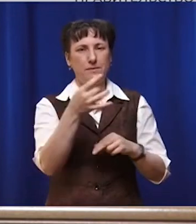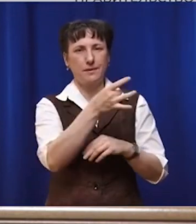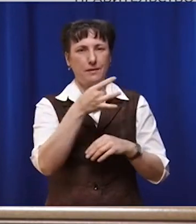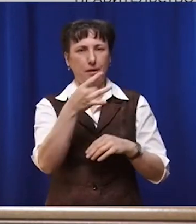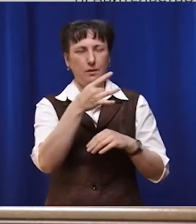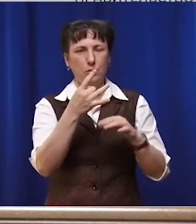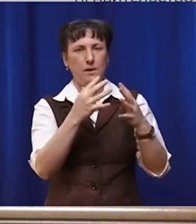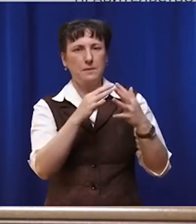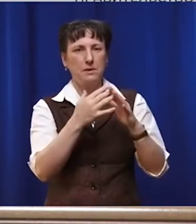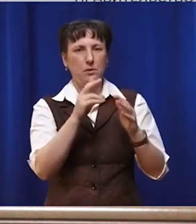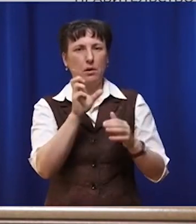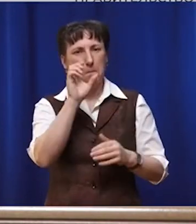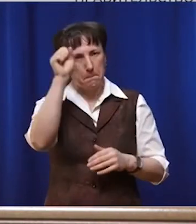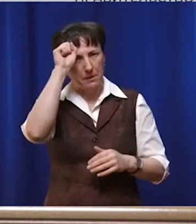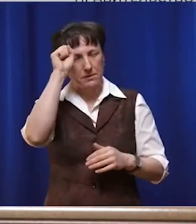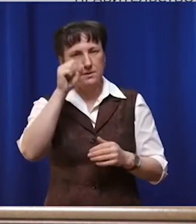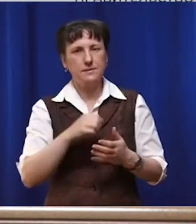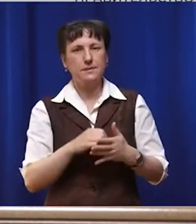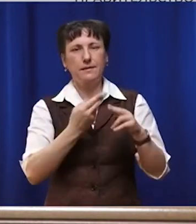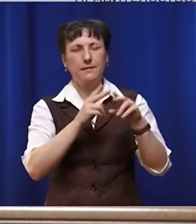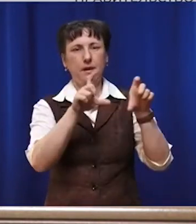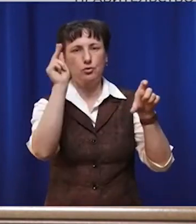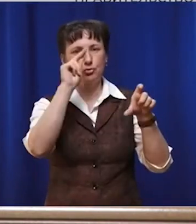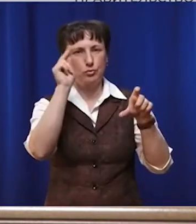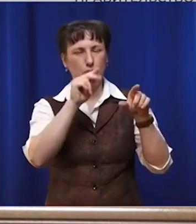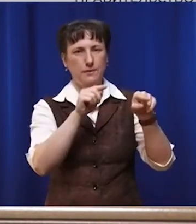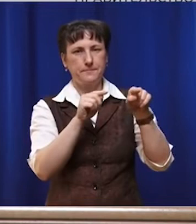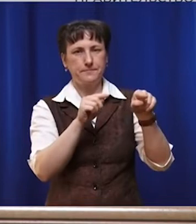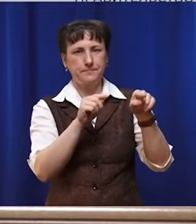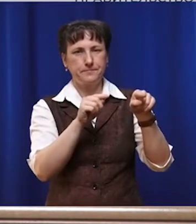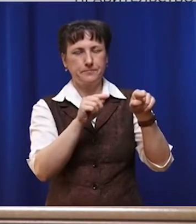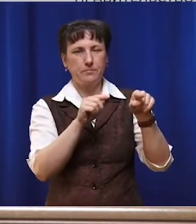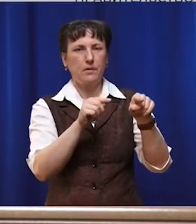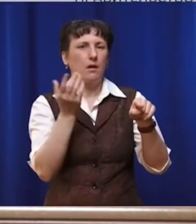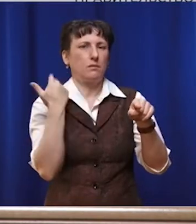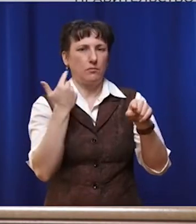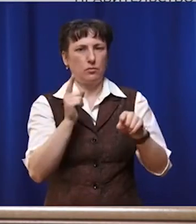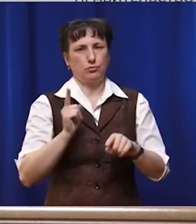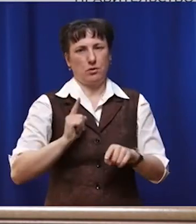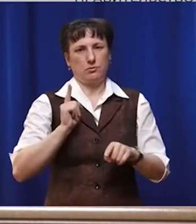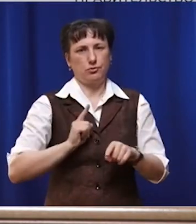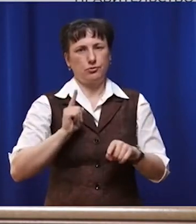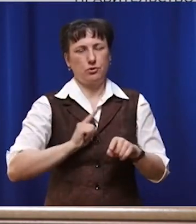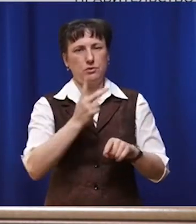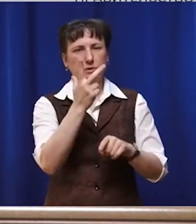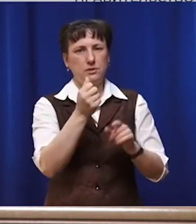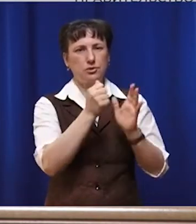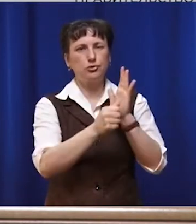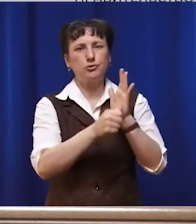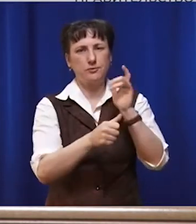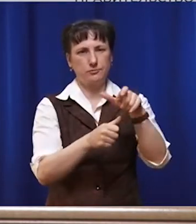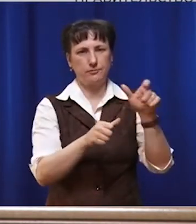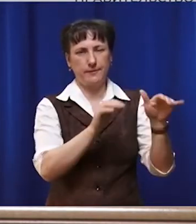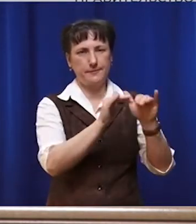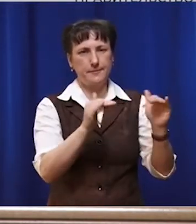поселка багандинский школа здесь долгожданная на 360 учеников